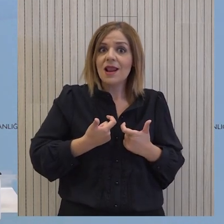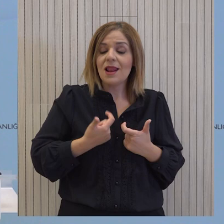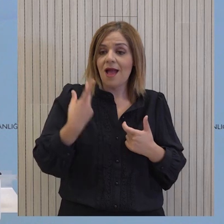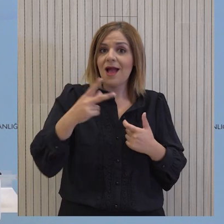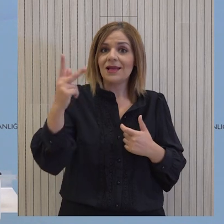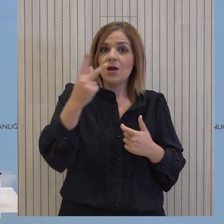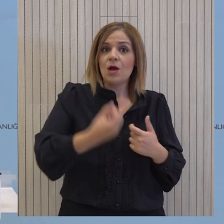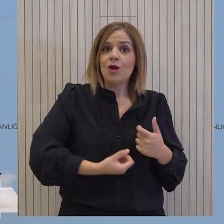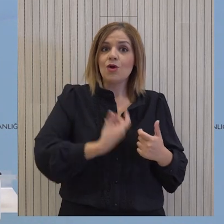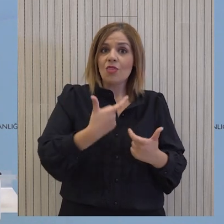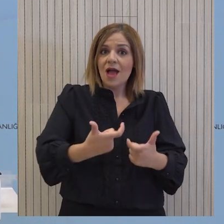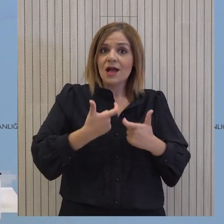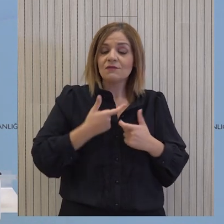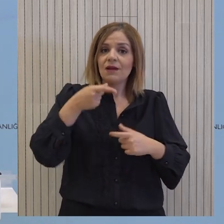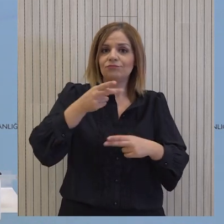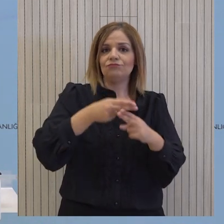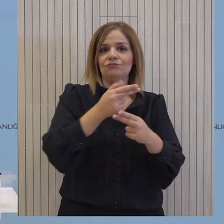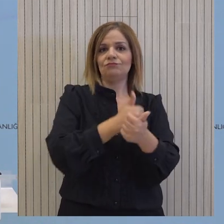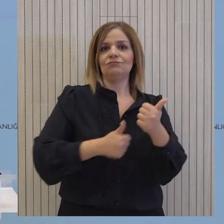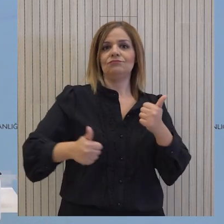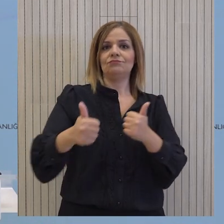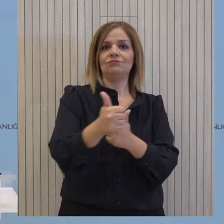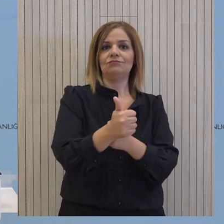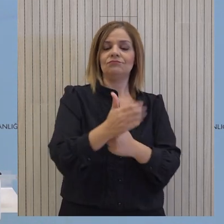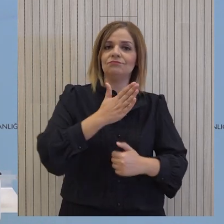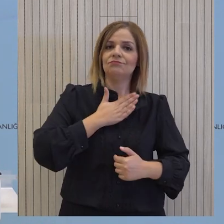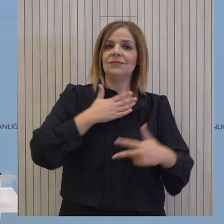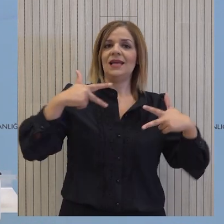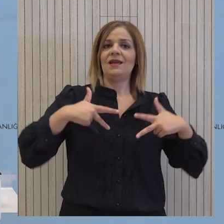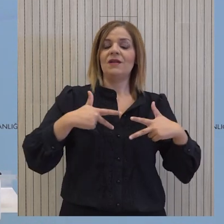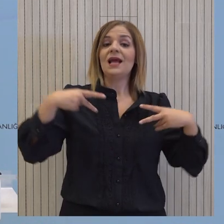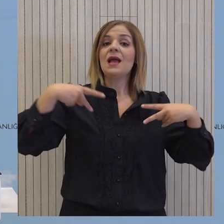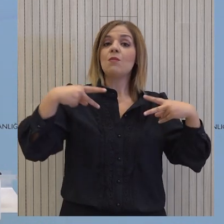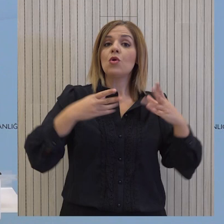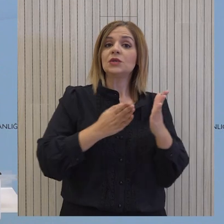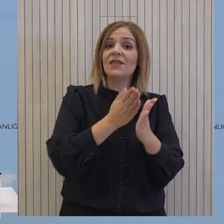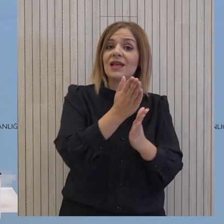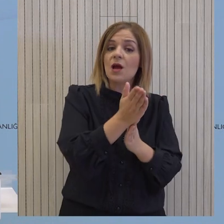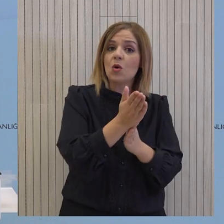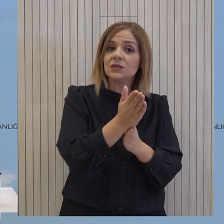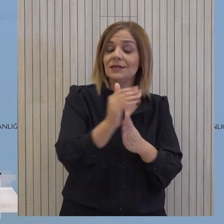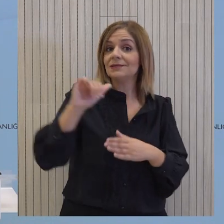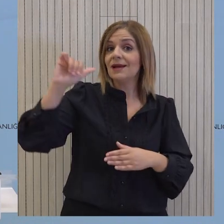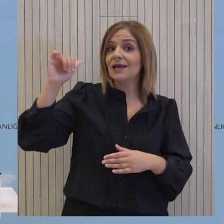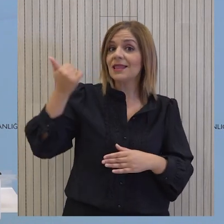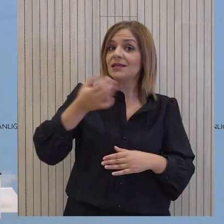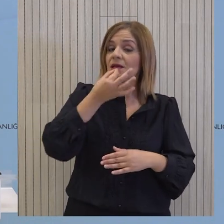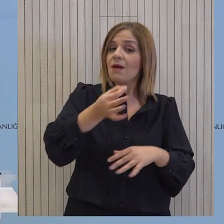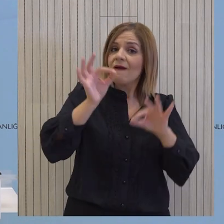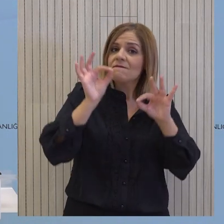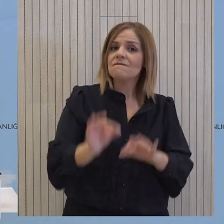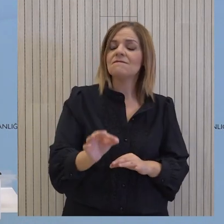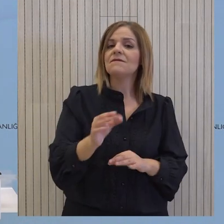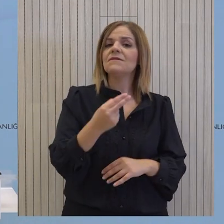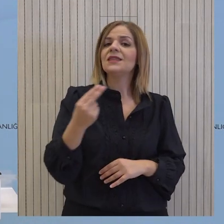κοινωνίας των πολιτών είναι μια από τις ύψιστες προτεραιότητες της πολιτείας. Ο ίδιος ο Υπουργός Δικαιοσύνης και Δημοσιαστάξης ως χθες έχει αναφέρει ακριβώς αυτό,